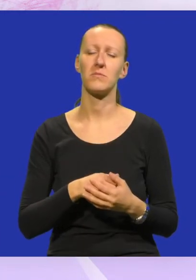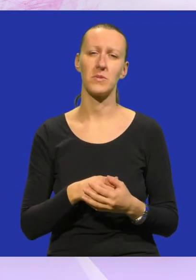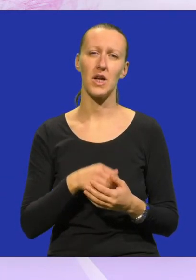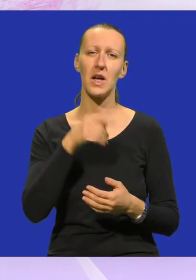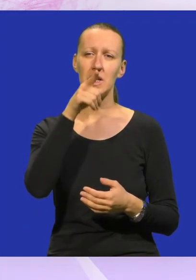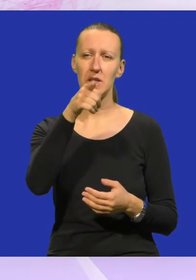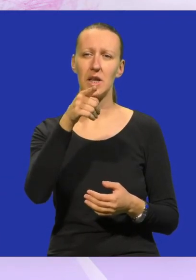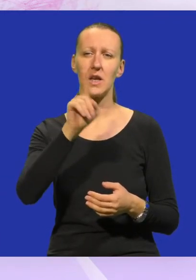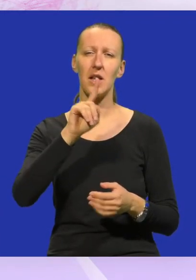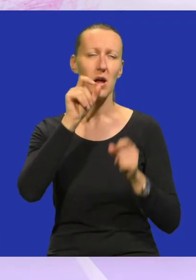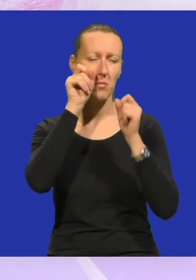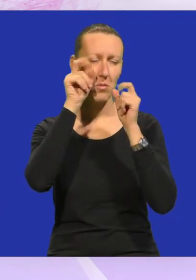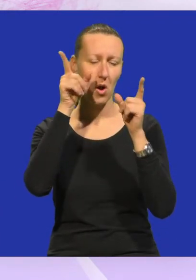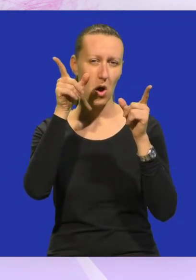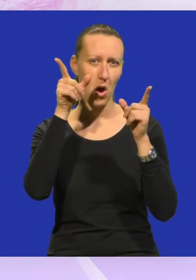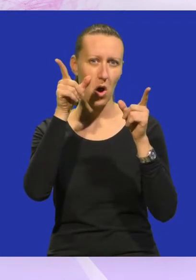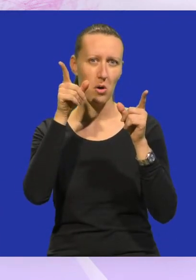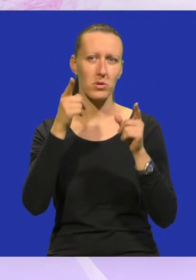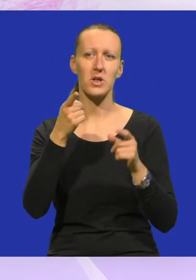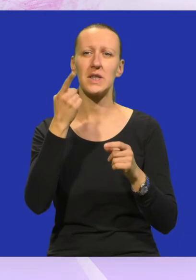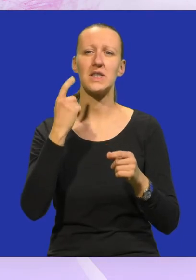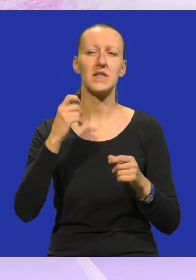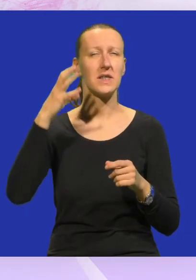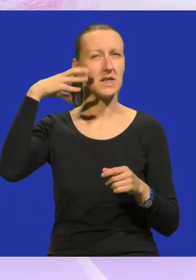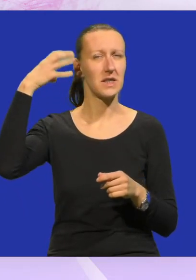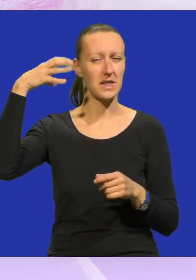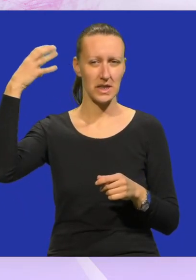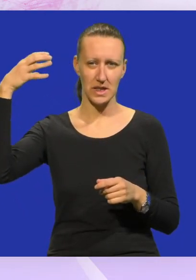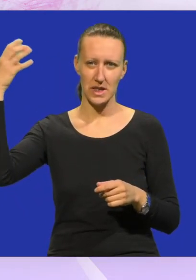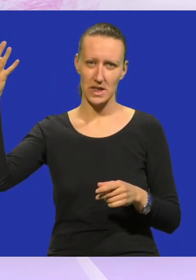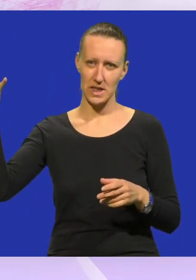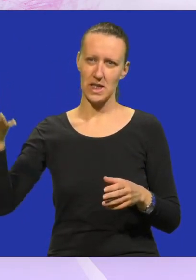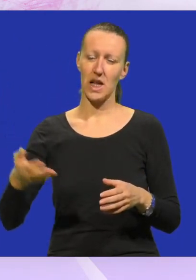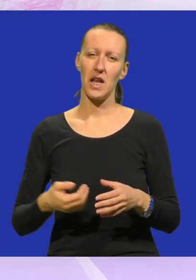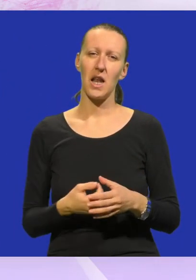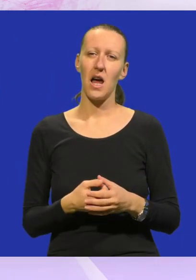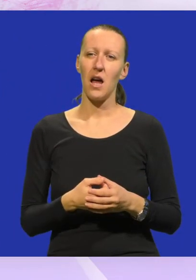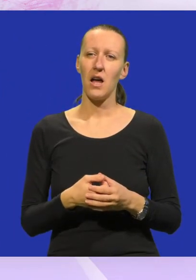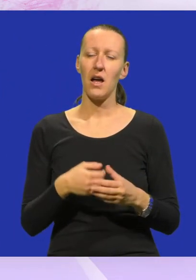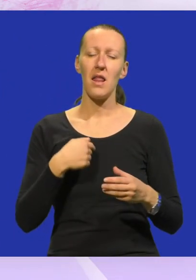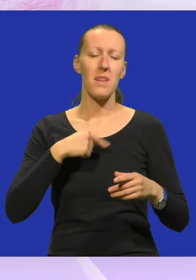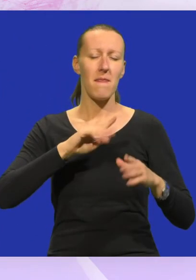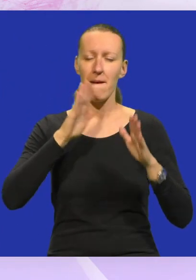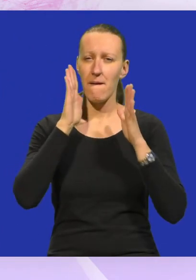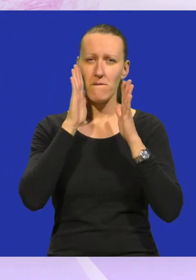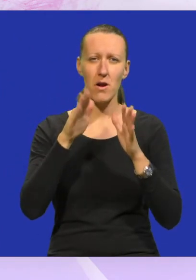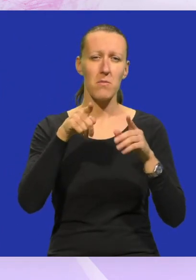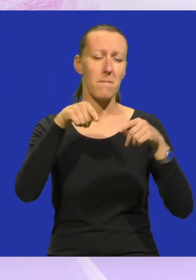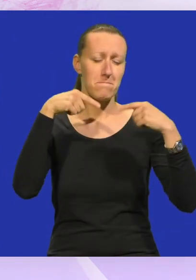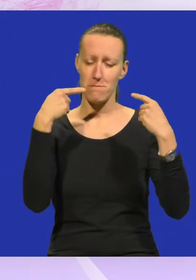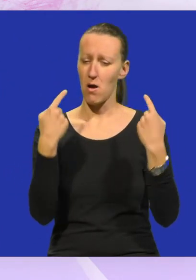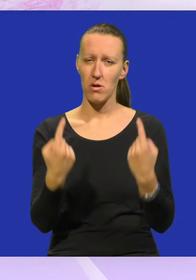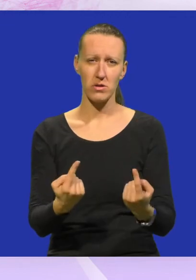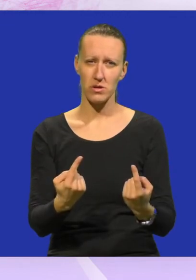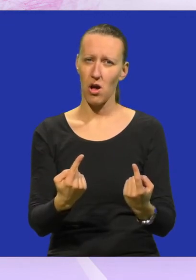ti ne probudiš i snak. Ne vjerujem da